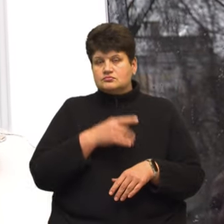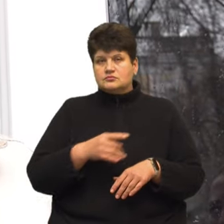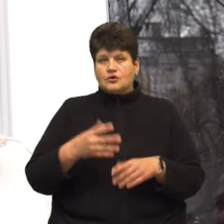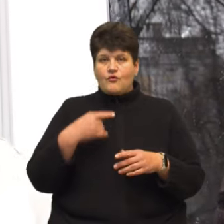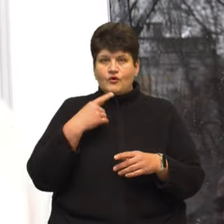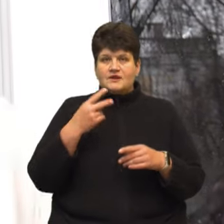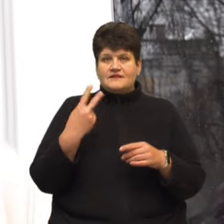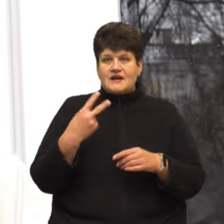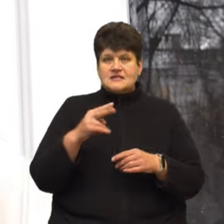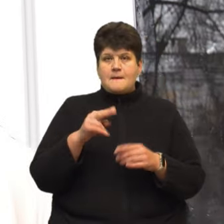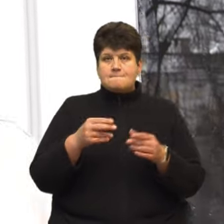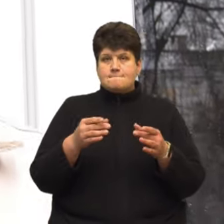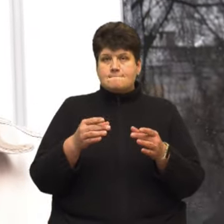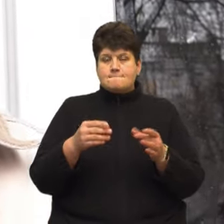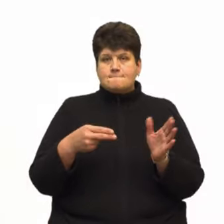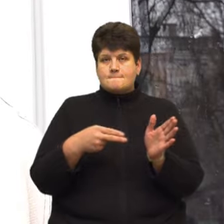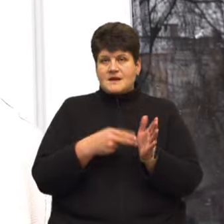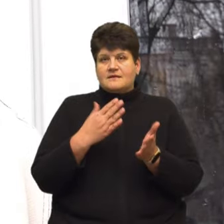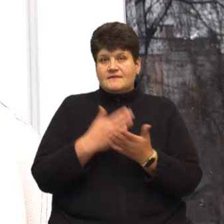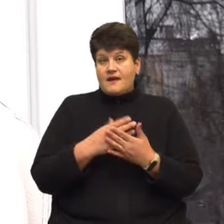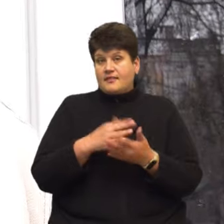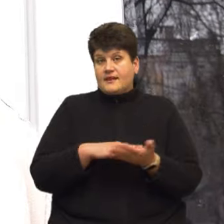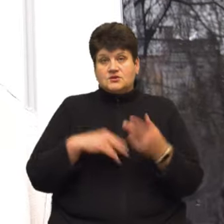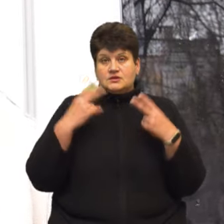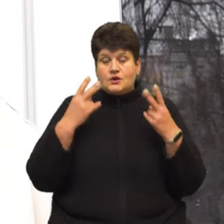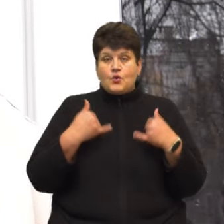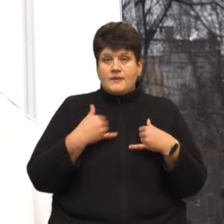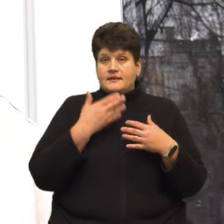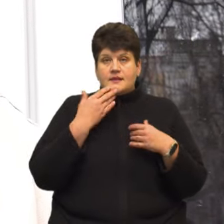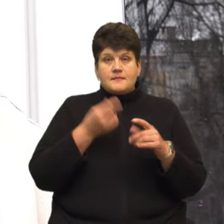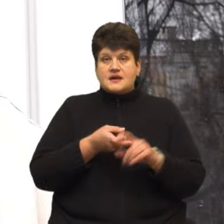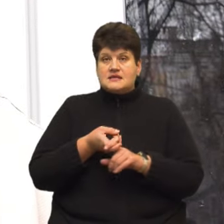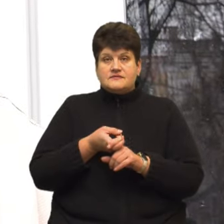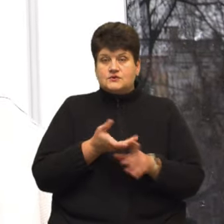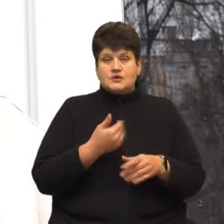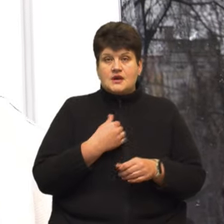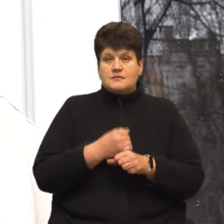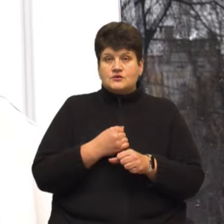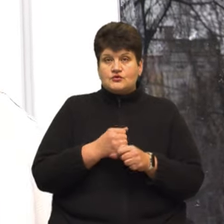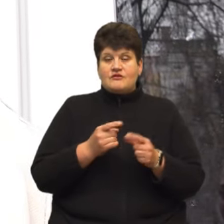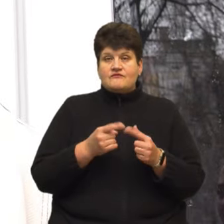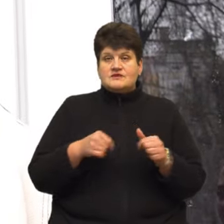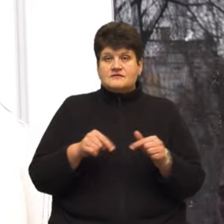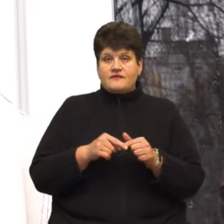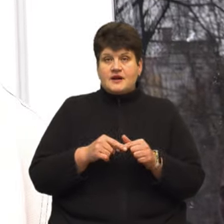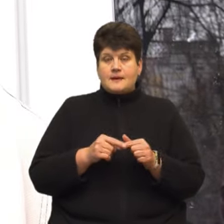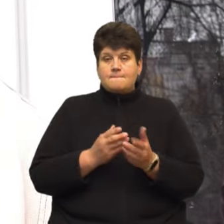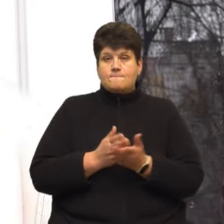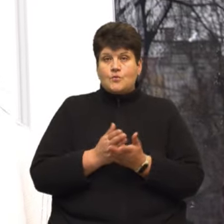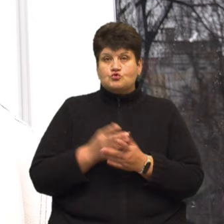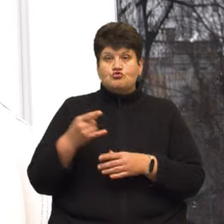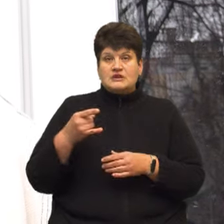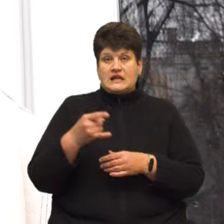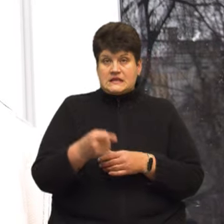пакетів мають, а далі не знаємо, що буде. В мене немає зв'язку, я працюю в сфері послуг такси і будемо говорити,